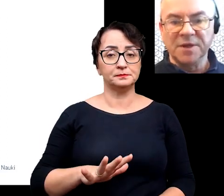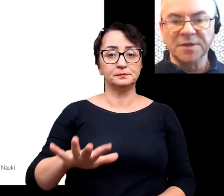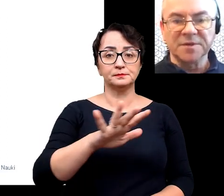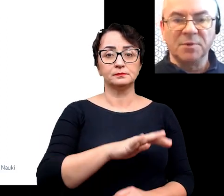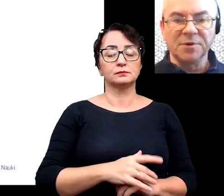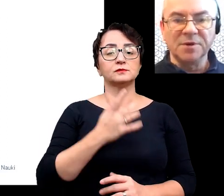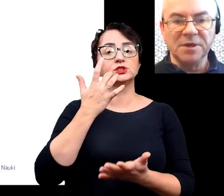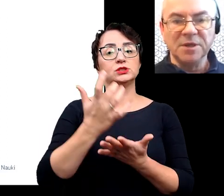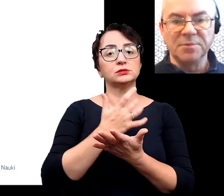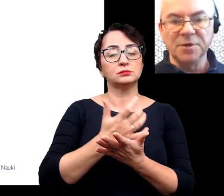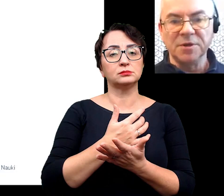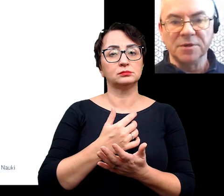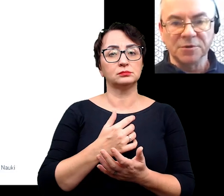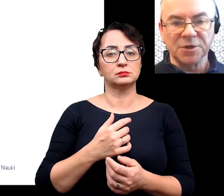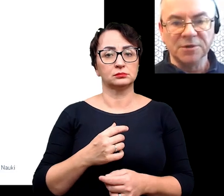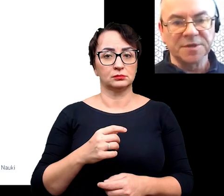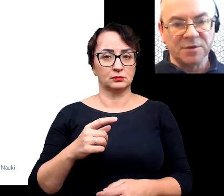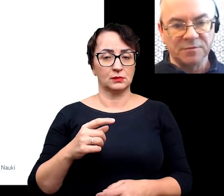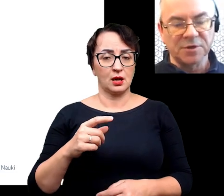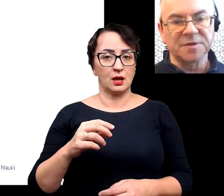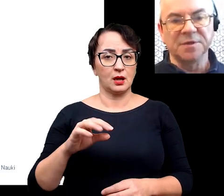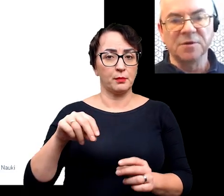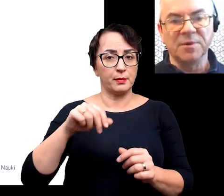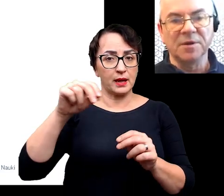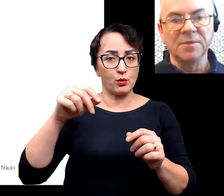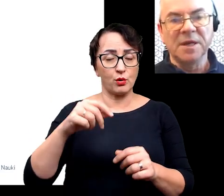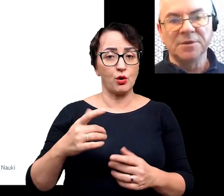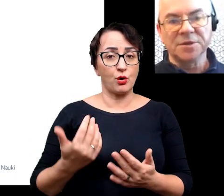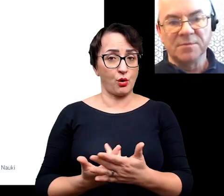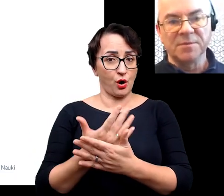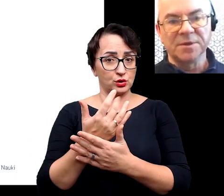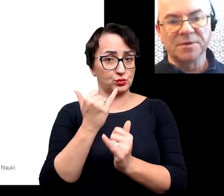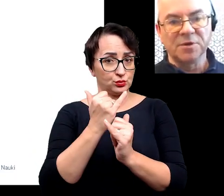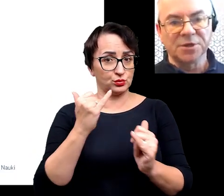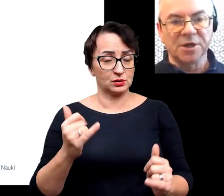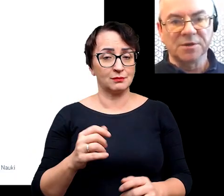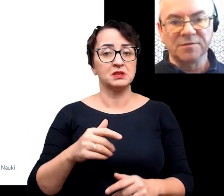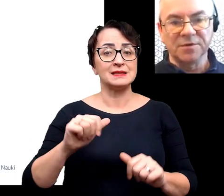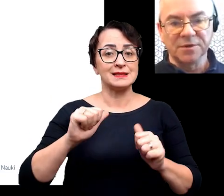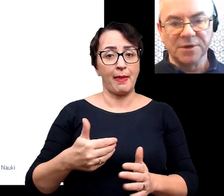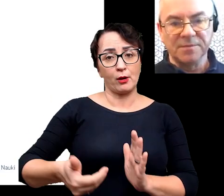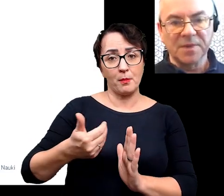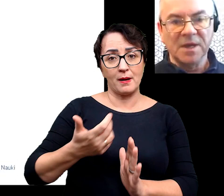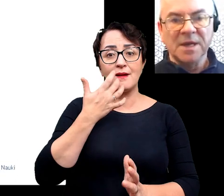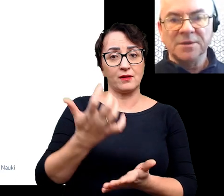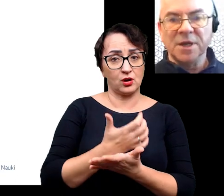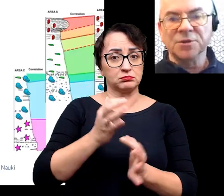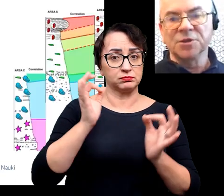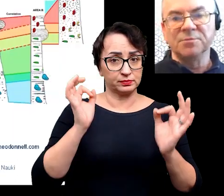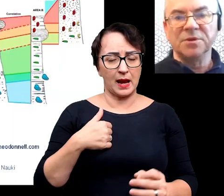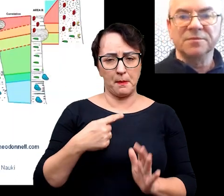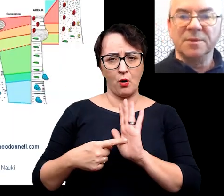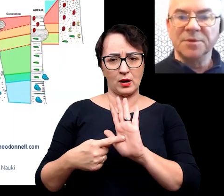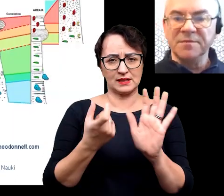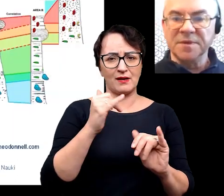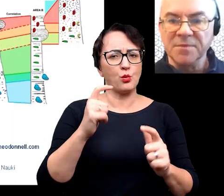wykorzystywane są spory i pyłki roślin. To zachowuje się w stanie kopalnym. Też za moment pokaże, jak one wyglądają. No